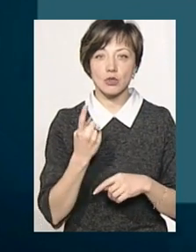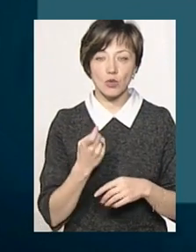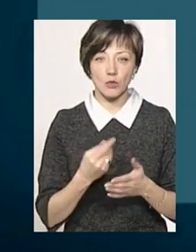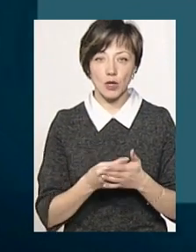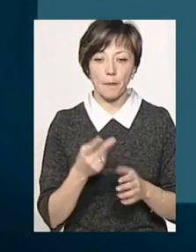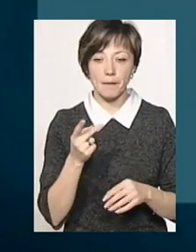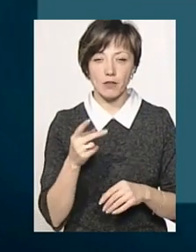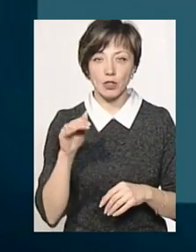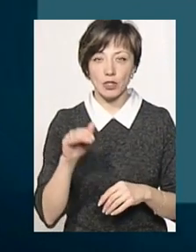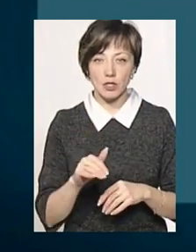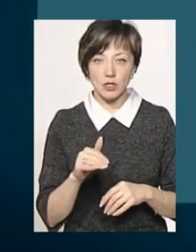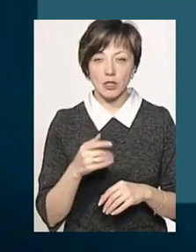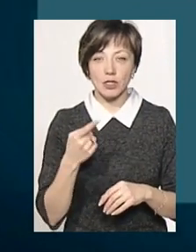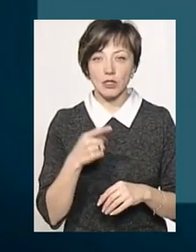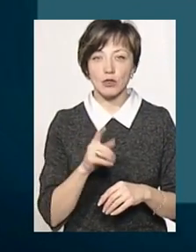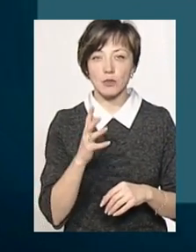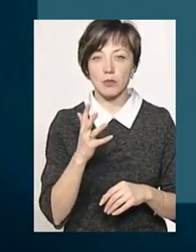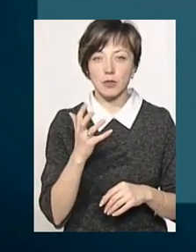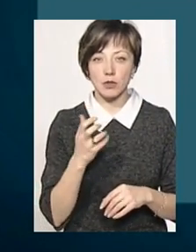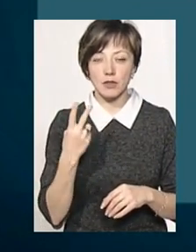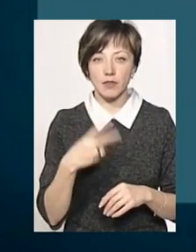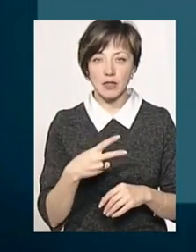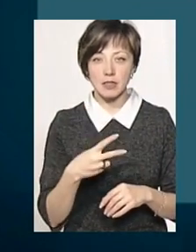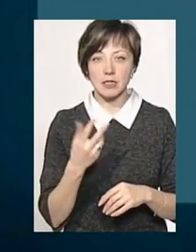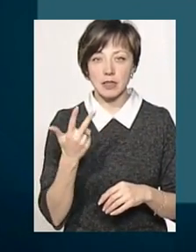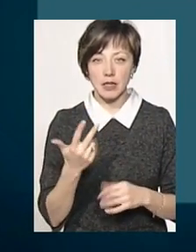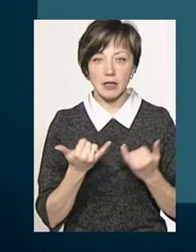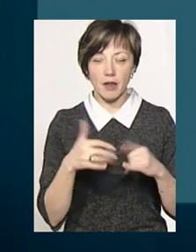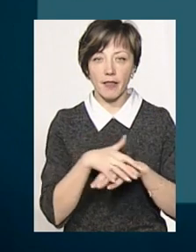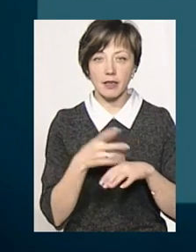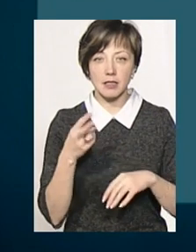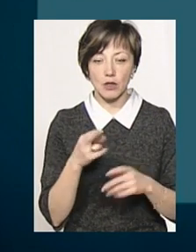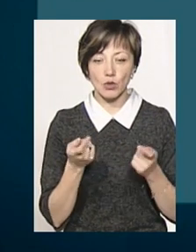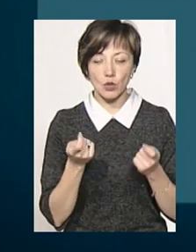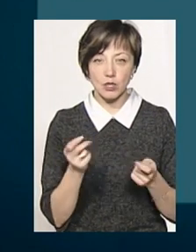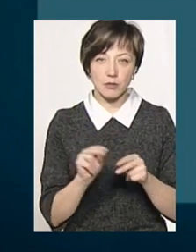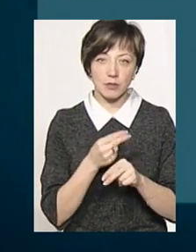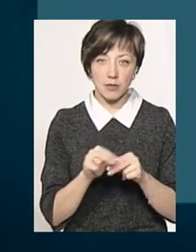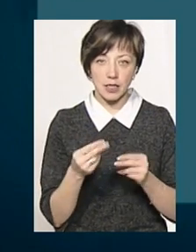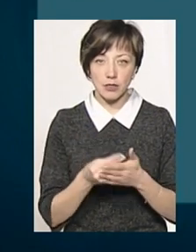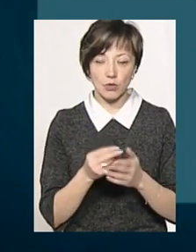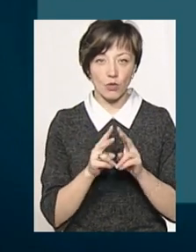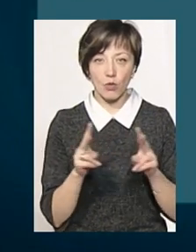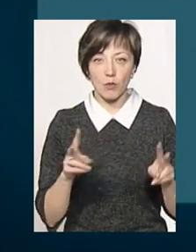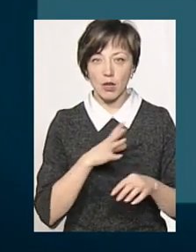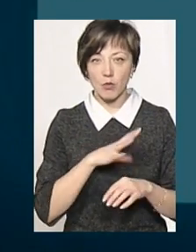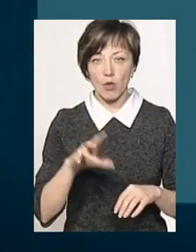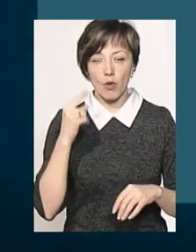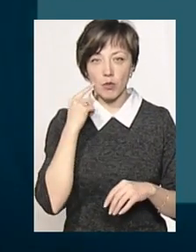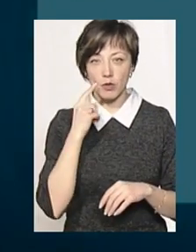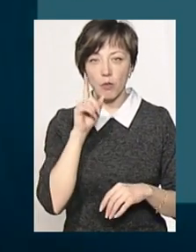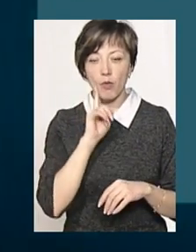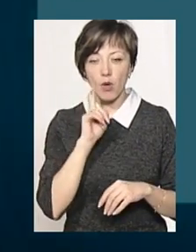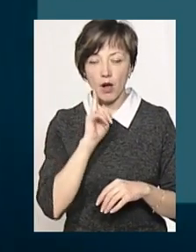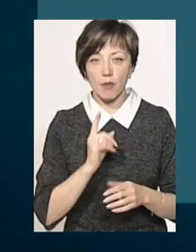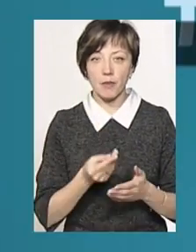а 1500-1523 для населення. Ми її трошки тут ціну підрівняли, щоб нікому не було обідно. Поки ми